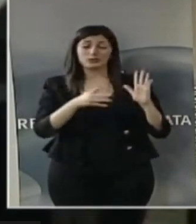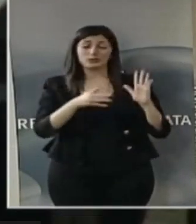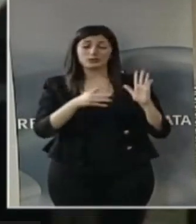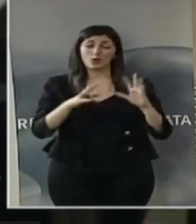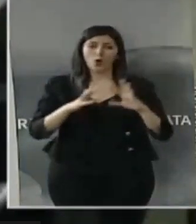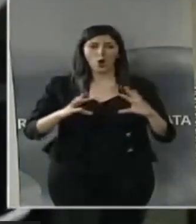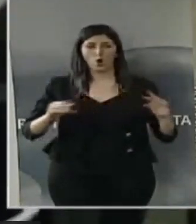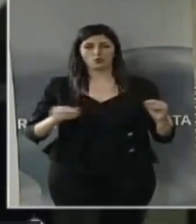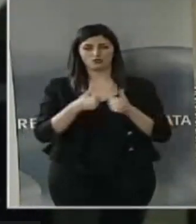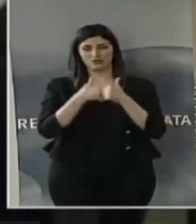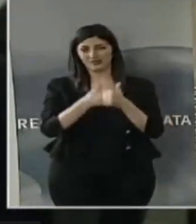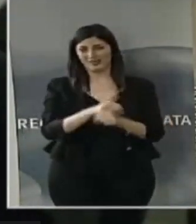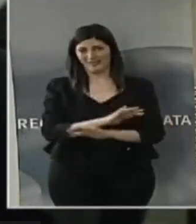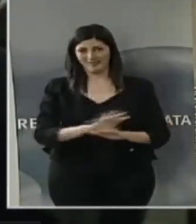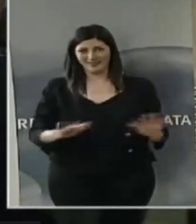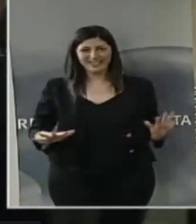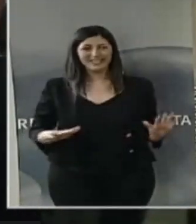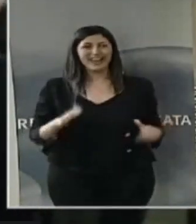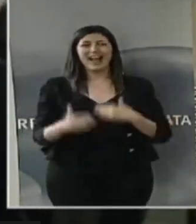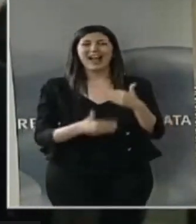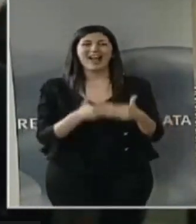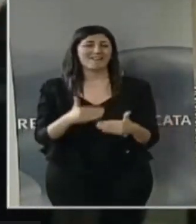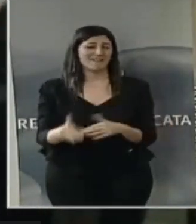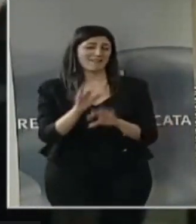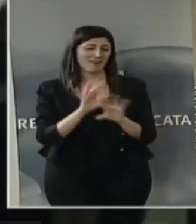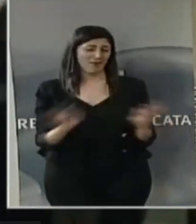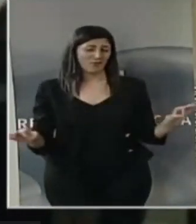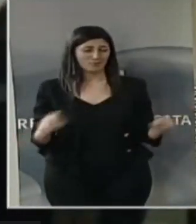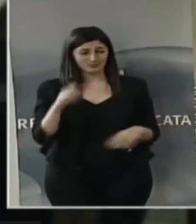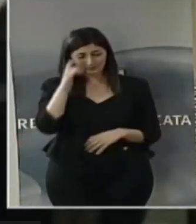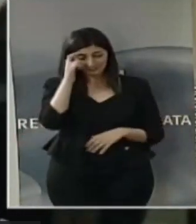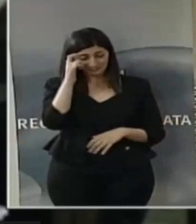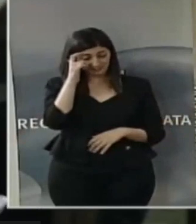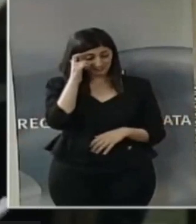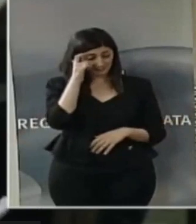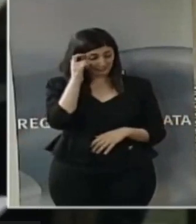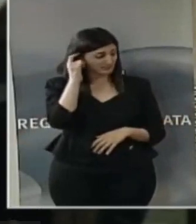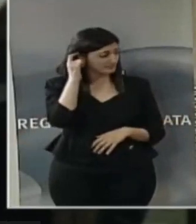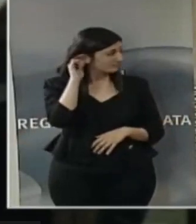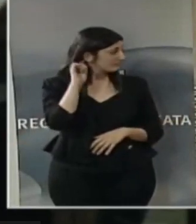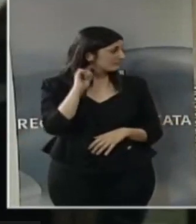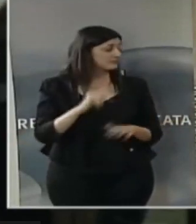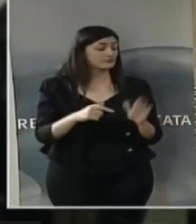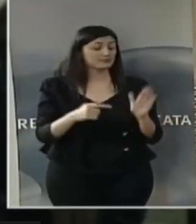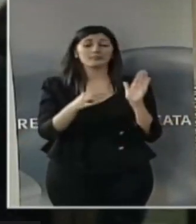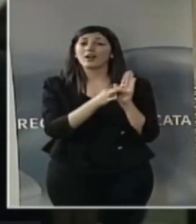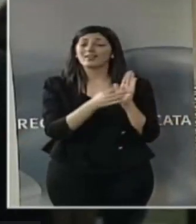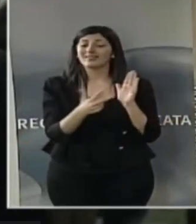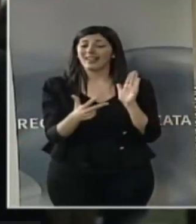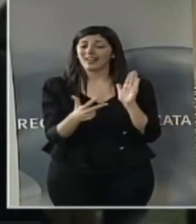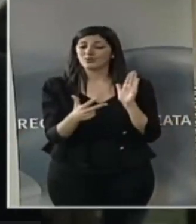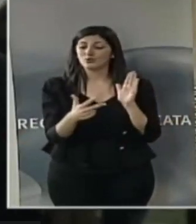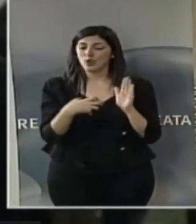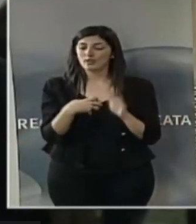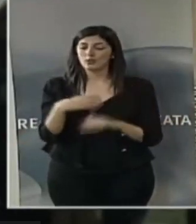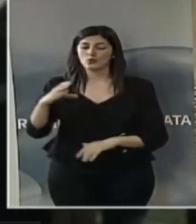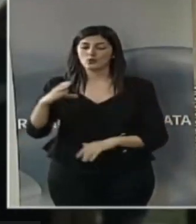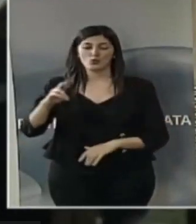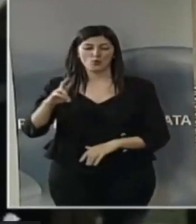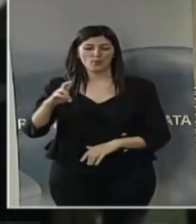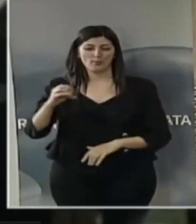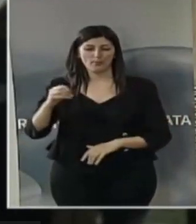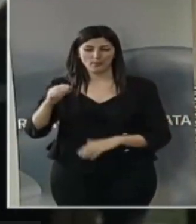minimo avanzamento. E qual è il terzo punto che pongo all'attenzione dell'assessore Cupparo? La regione